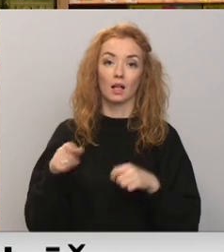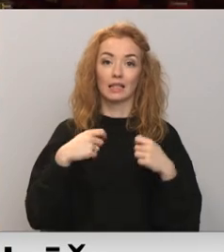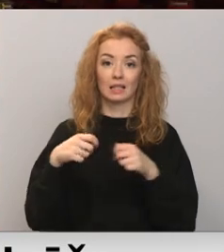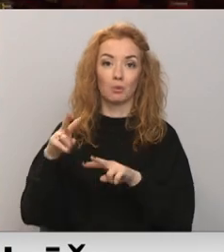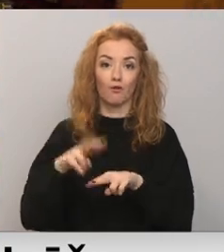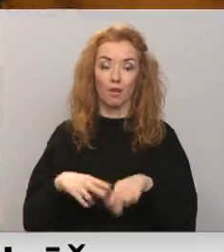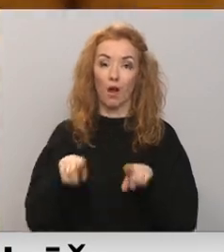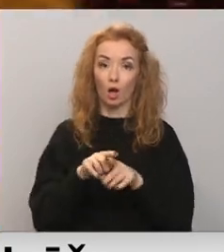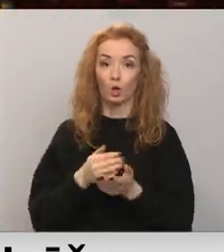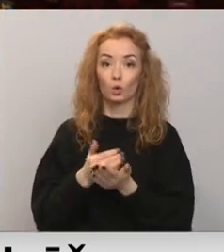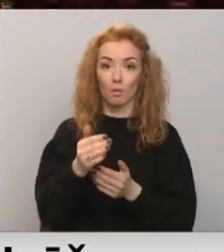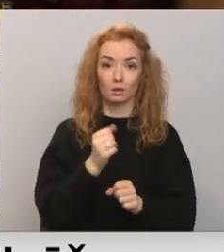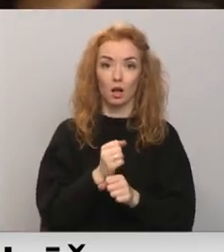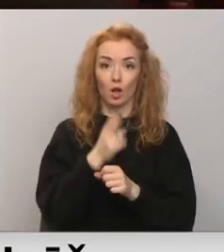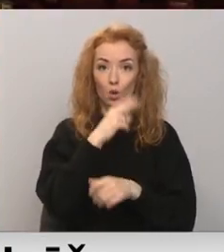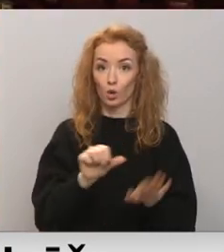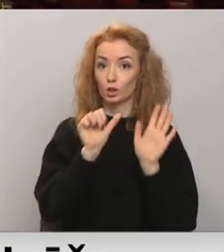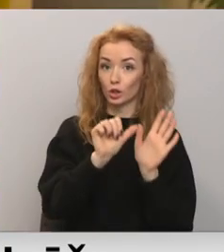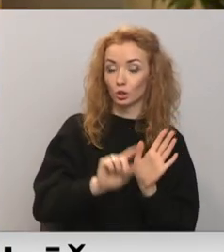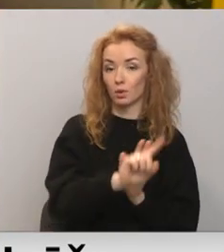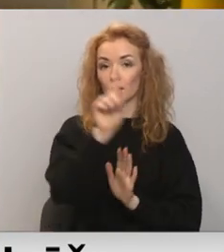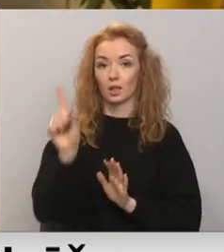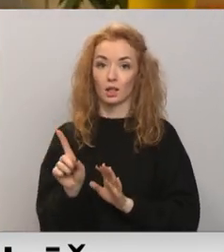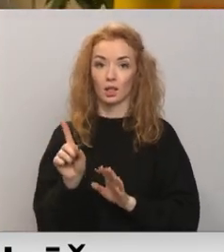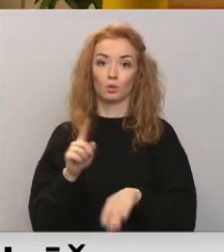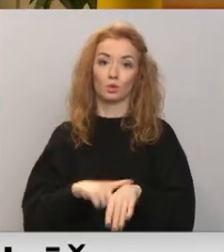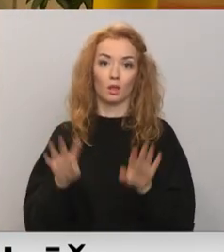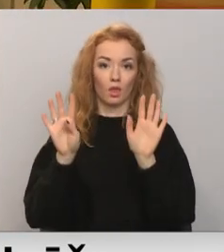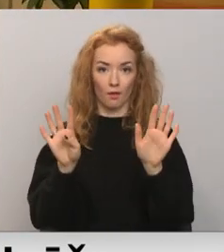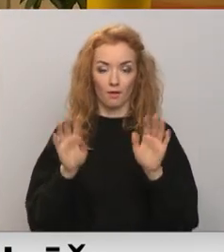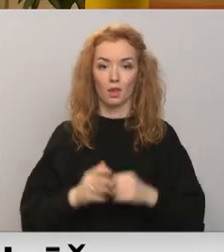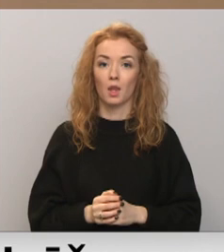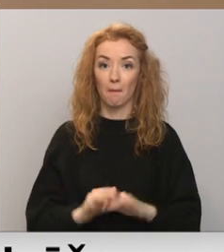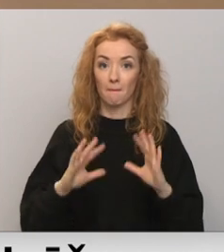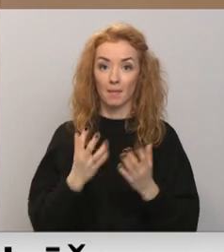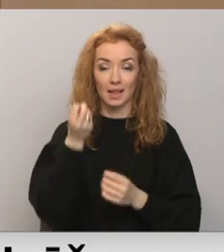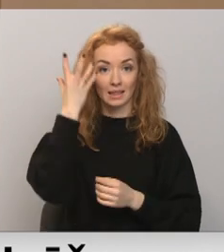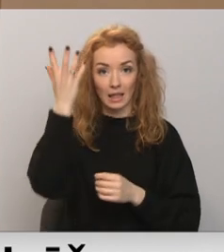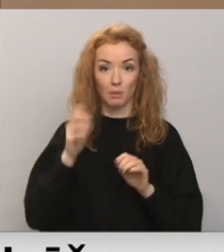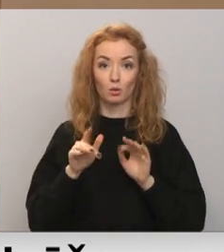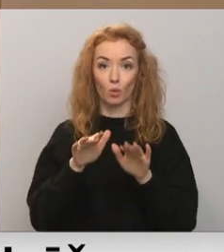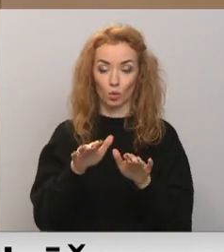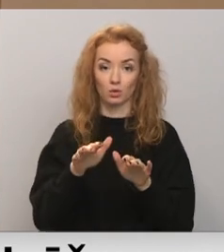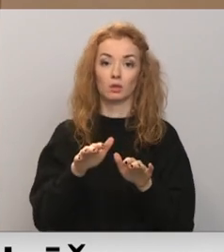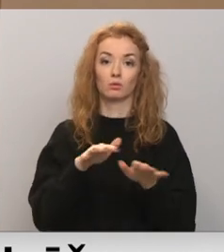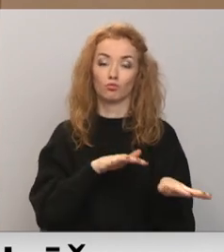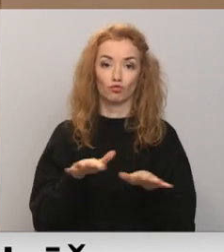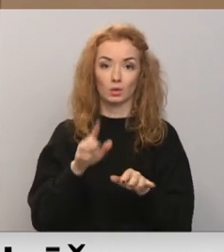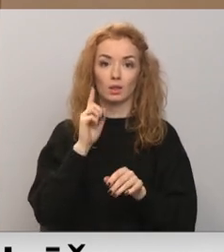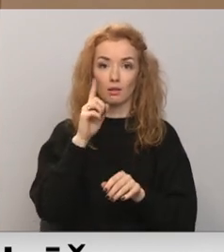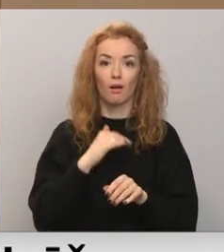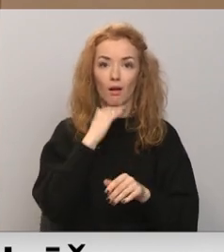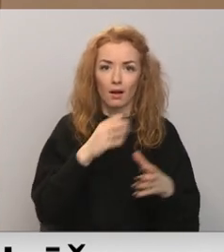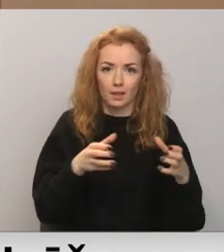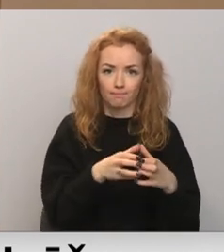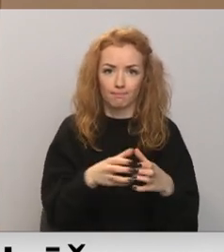arī turpmāk varētu strādāt no pulkstens sešiem līdz pulkstens divdesmit vieniem. Savukārt izglītības procesi tiks organizēts tikai klašu burbuļi